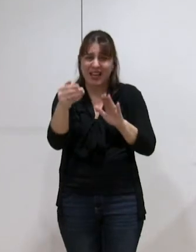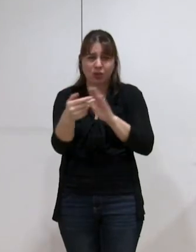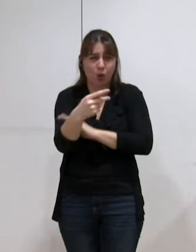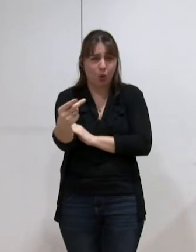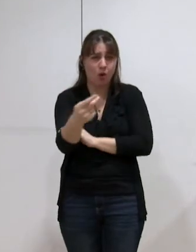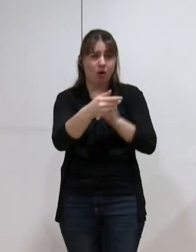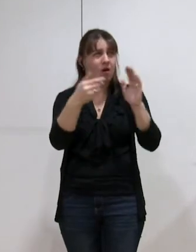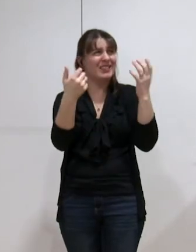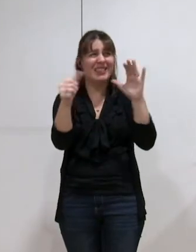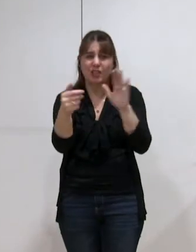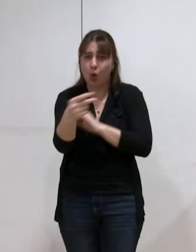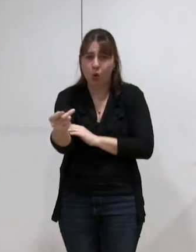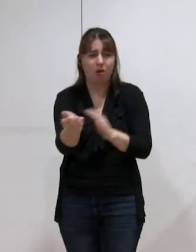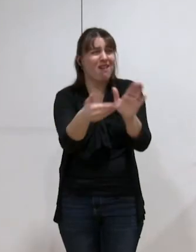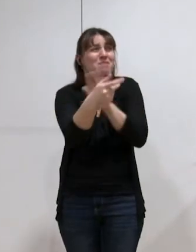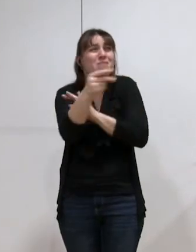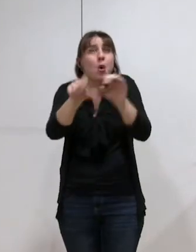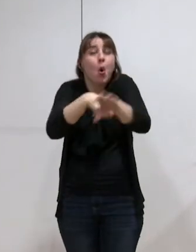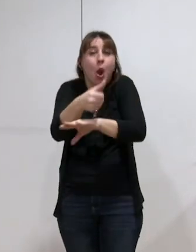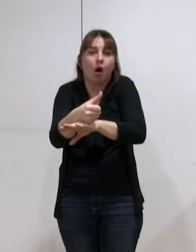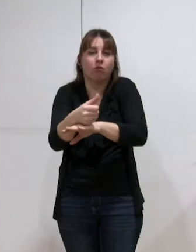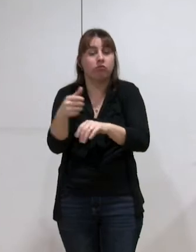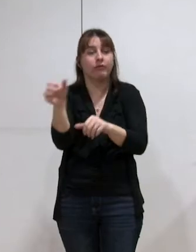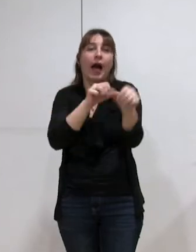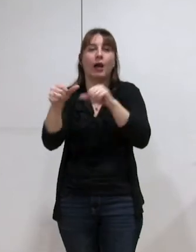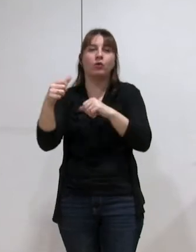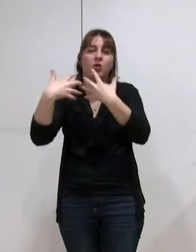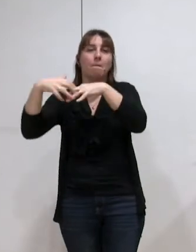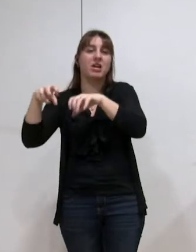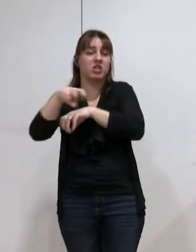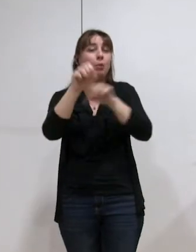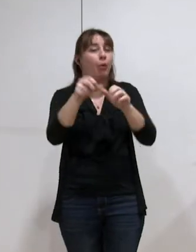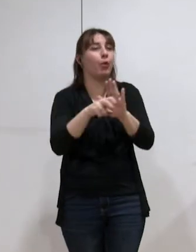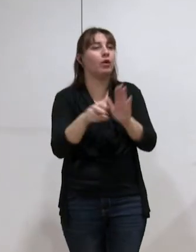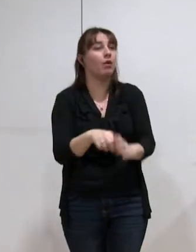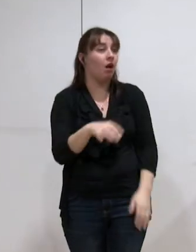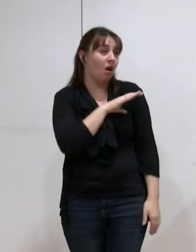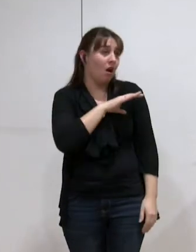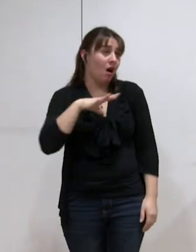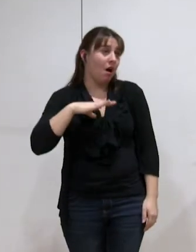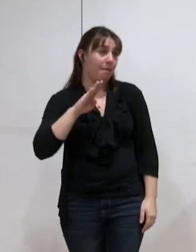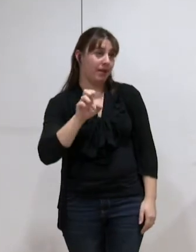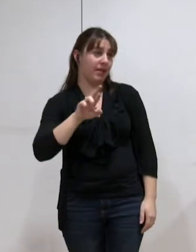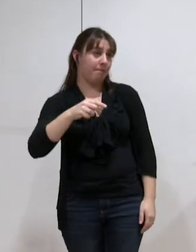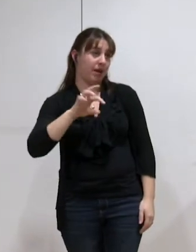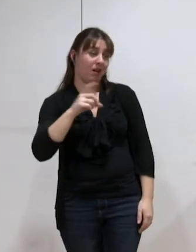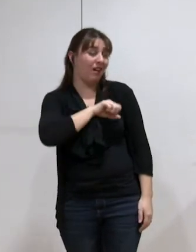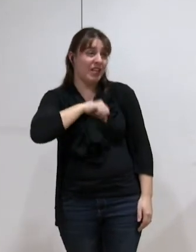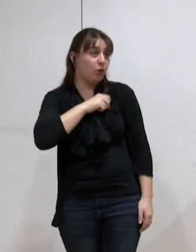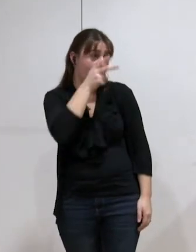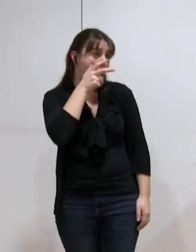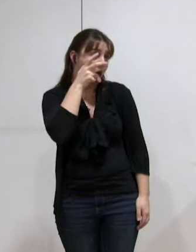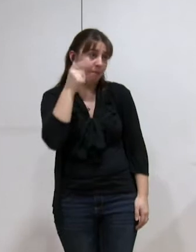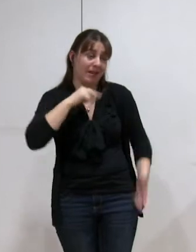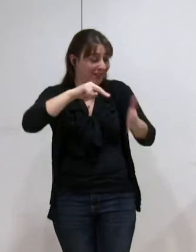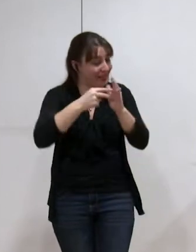euros de l'heure à supposer que ces machines puissent rentrer dans Grenoble. Oui, Mme Bernard, je vois que je vous ennuie un petit peu, mais ce sont des choses qui semblent très précises. C'est de la